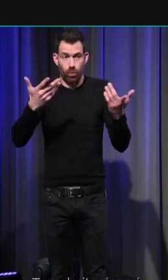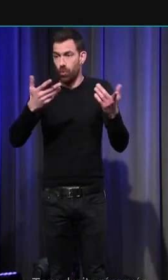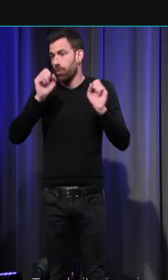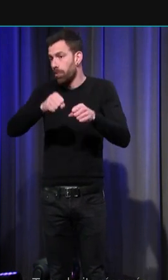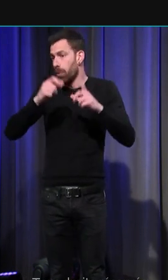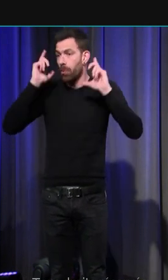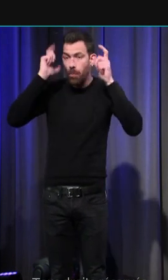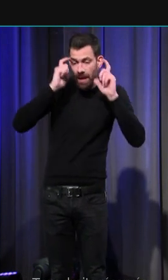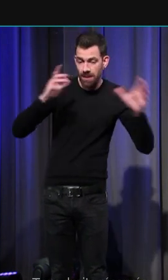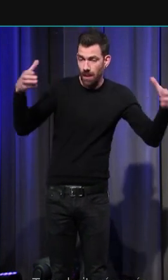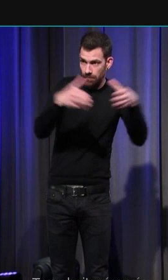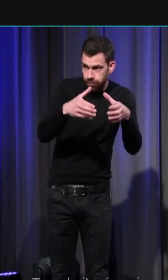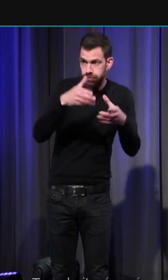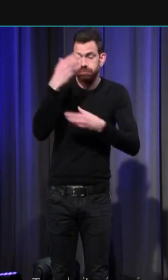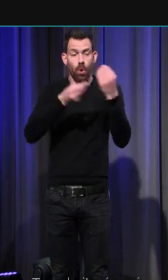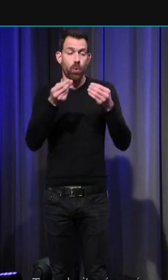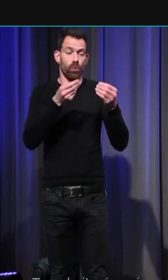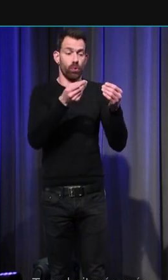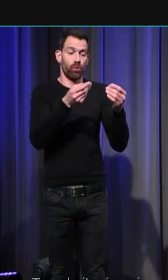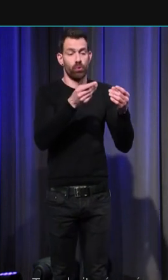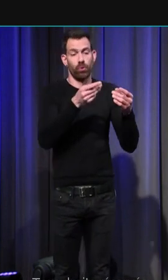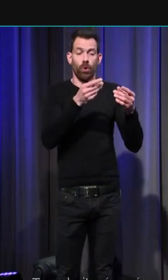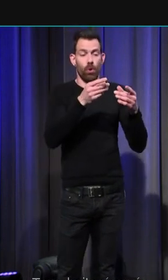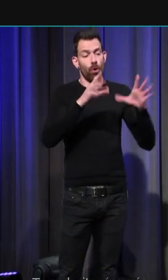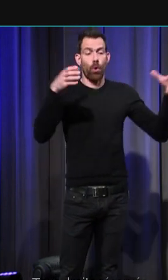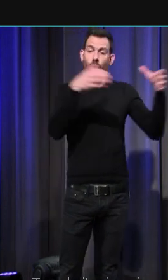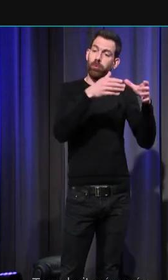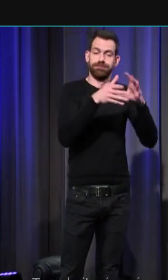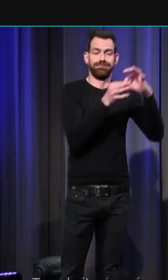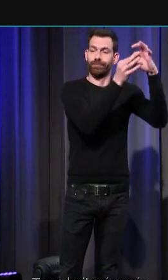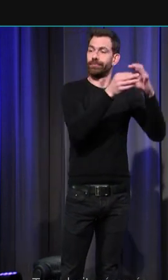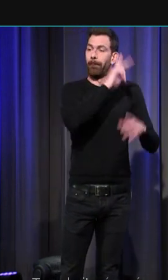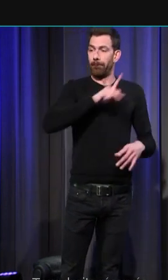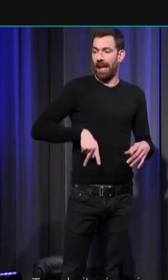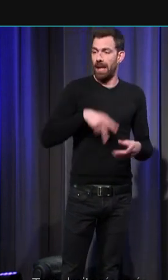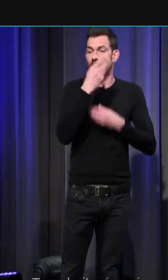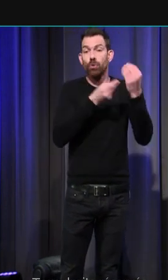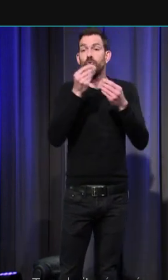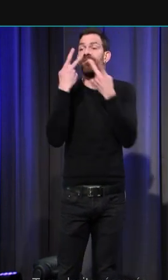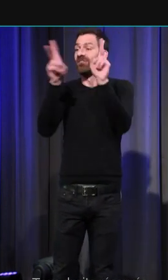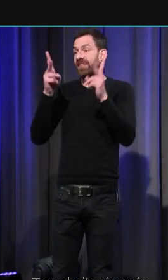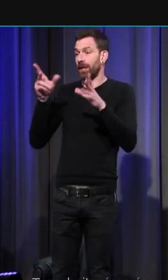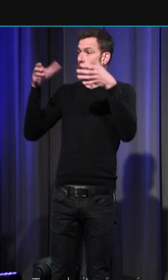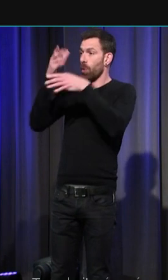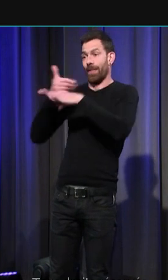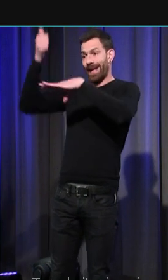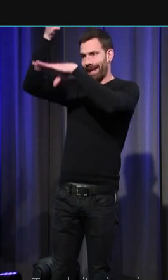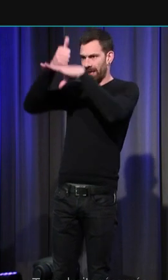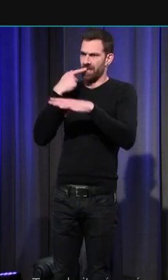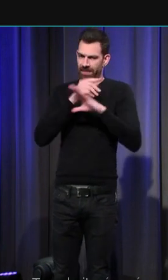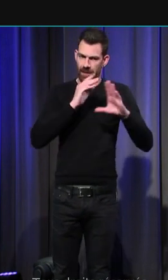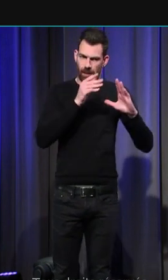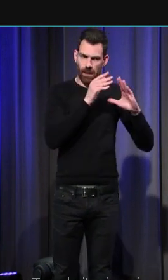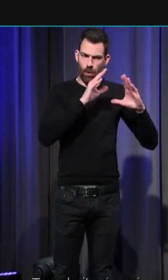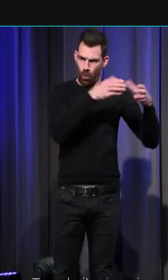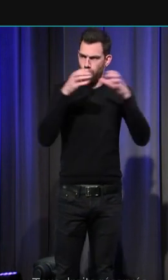monastique une cour princière une élite urbaine que sais-je donc des groupes sociaux qui selon elles fondent une